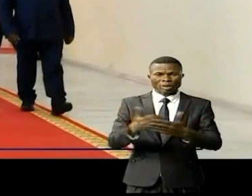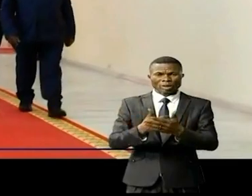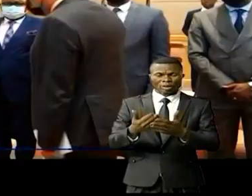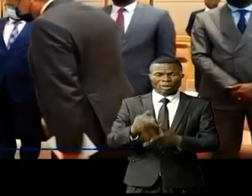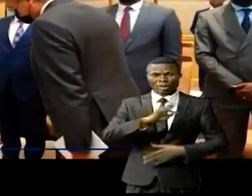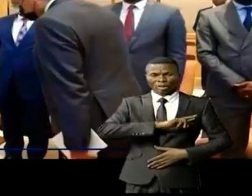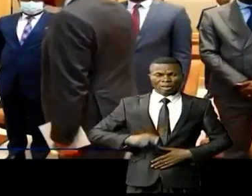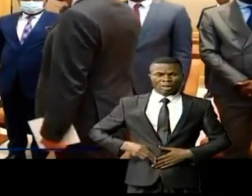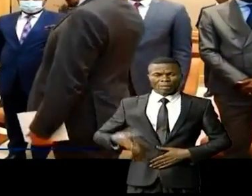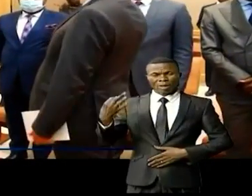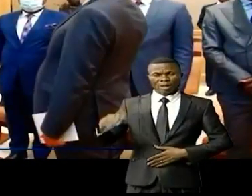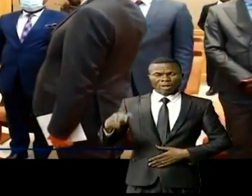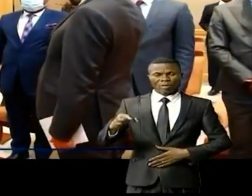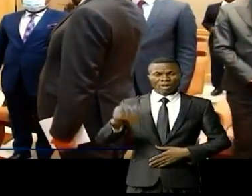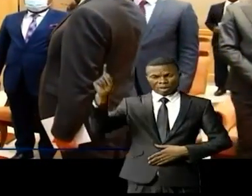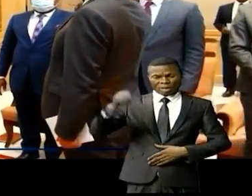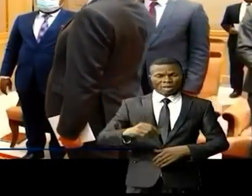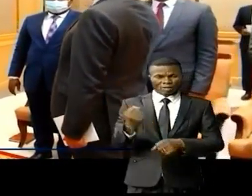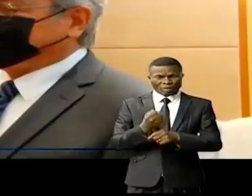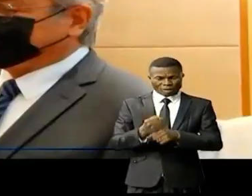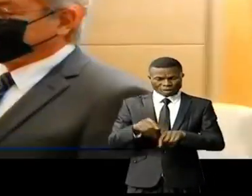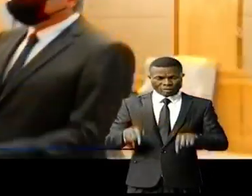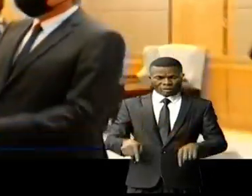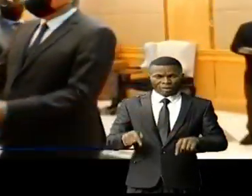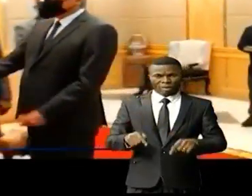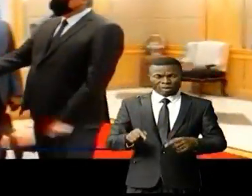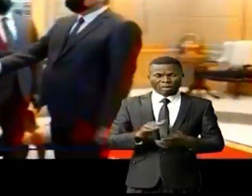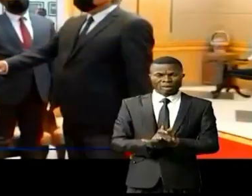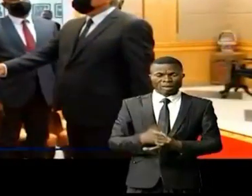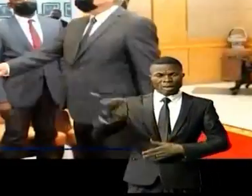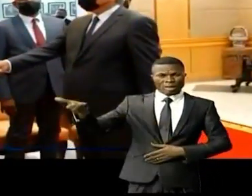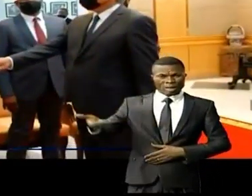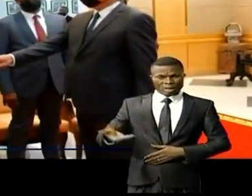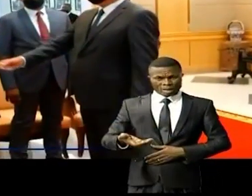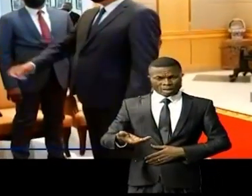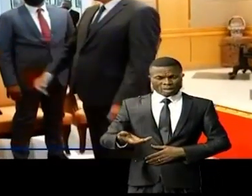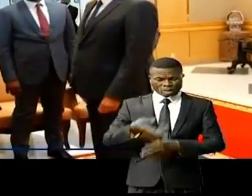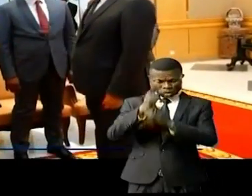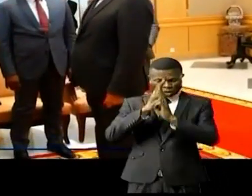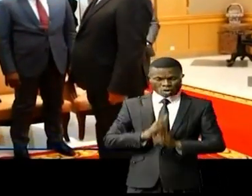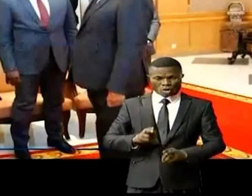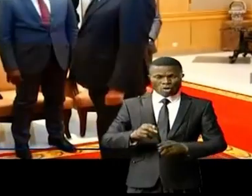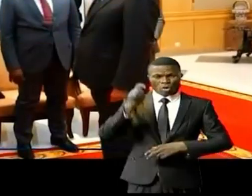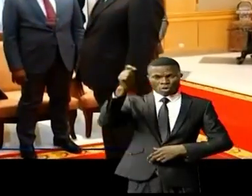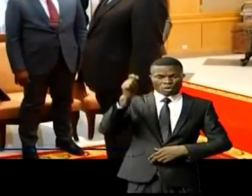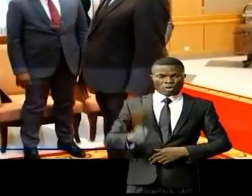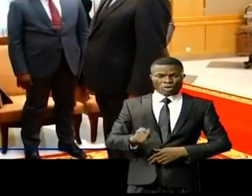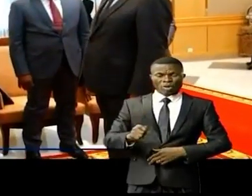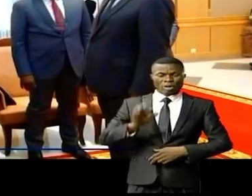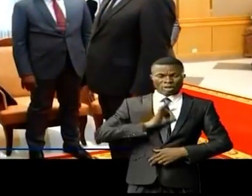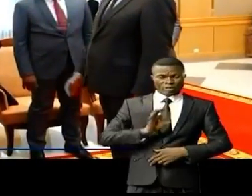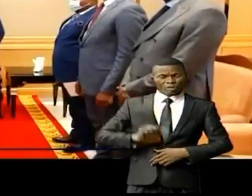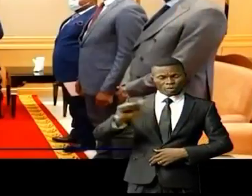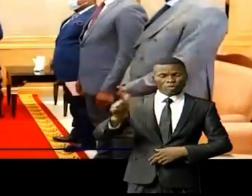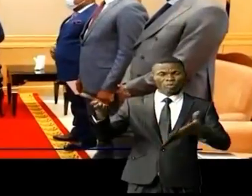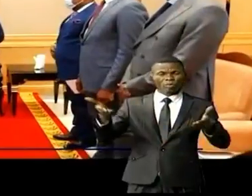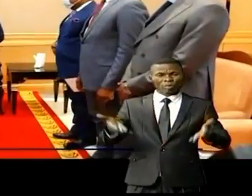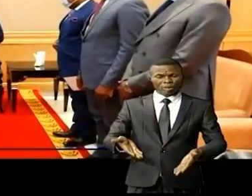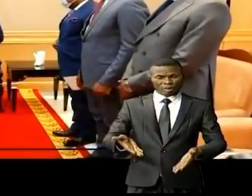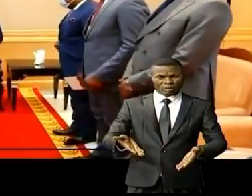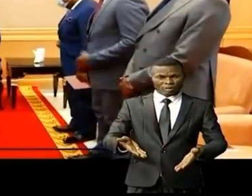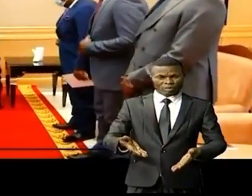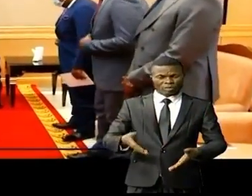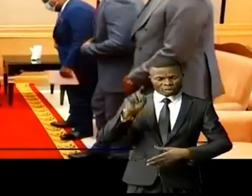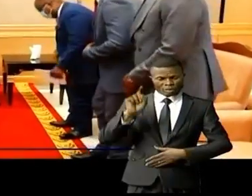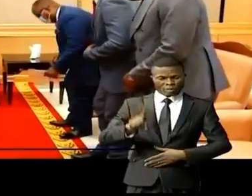française prend ses fonctions en RDC. Reçu peu avant ses honneurs militaires par le président de la République, Félix-Antoine Tshisekédi-Chilombo, qui